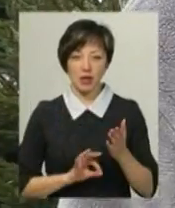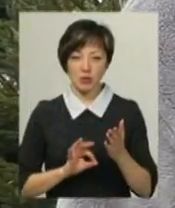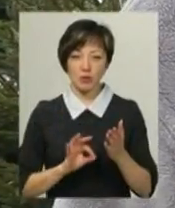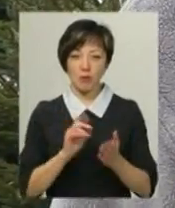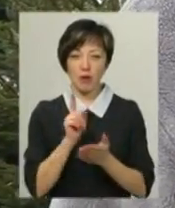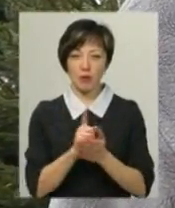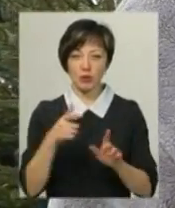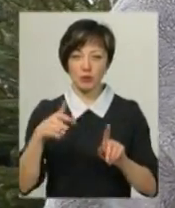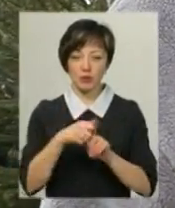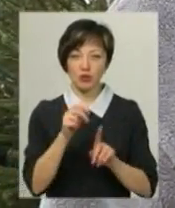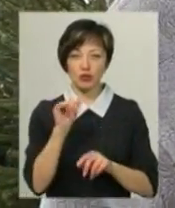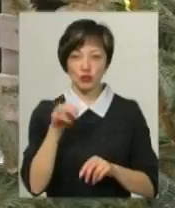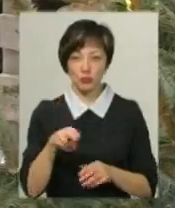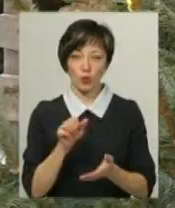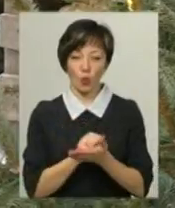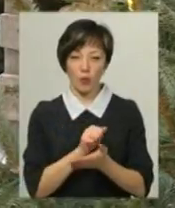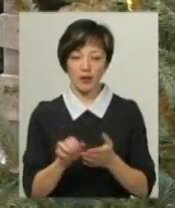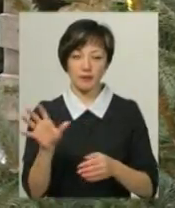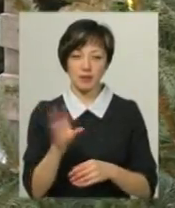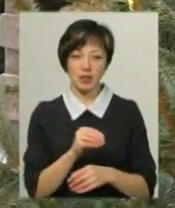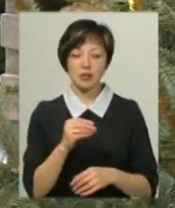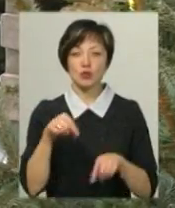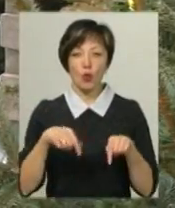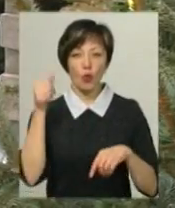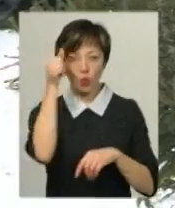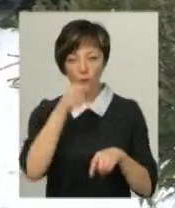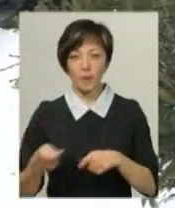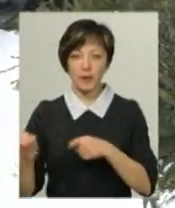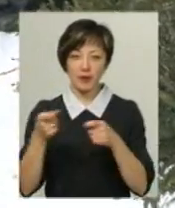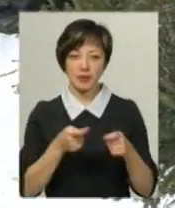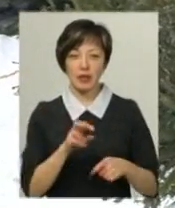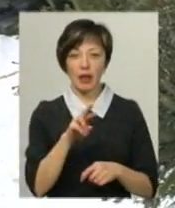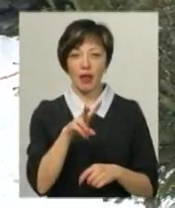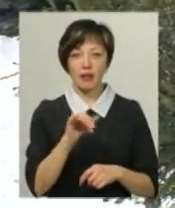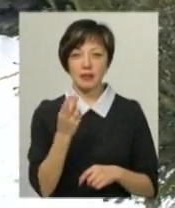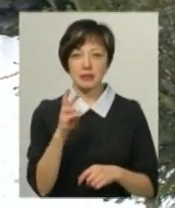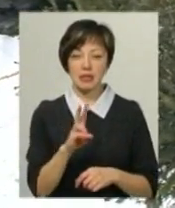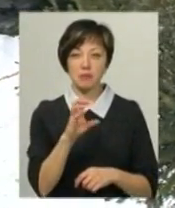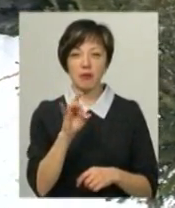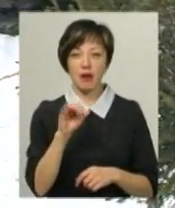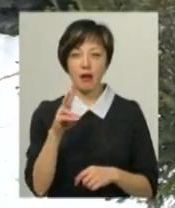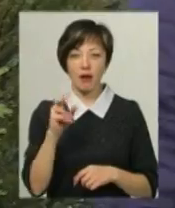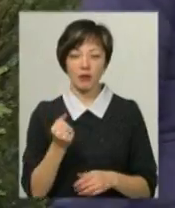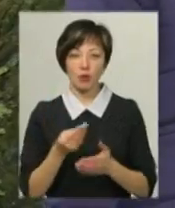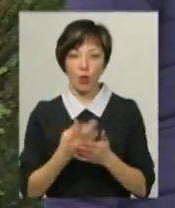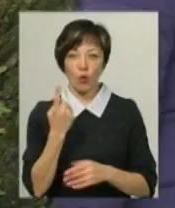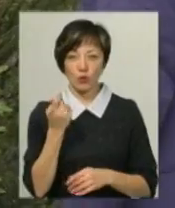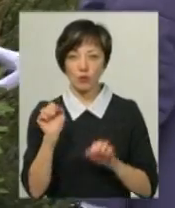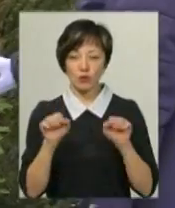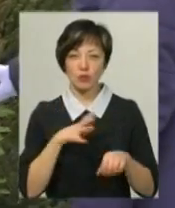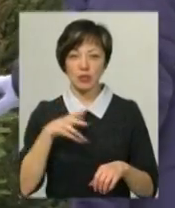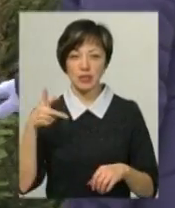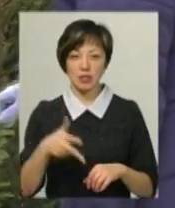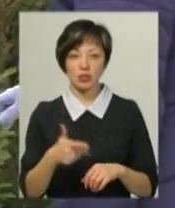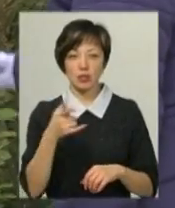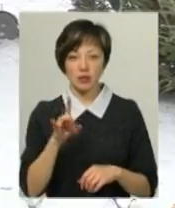має бути з шіпом, все, документи. За його словами, цього року привіз ялиці та смираки. Найдорожчі ялиці, вартість однієї може сягати трьох